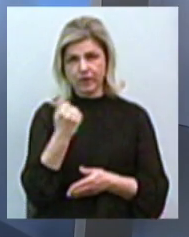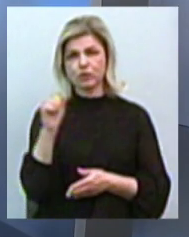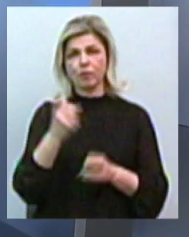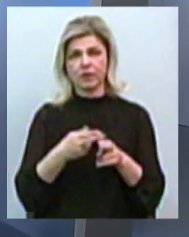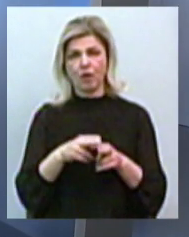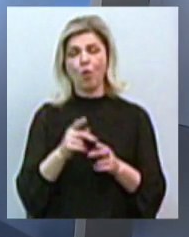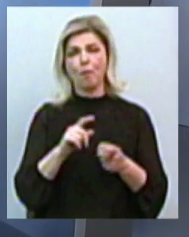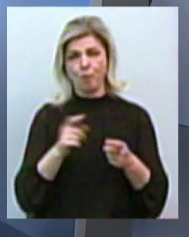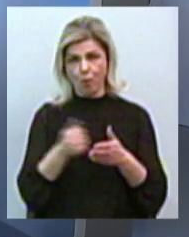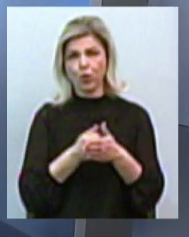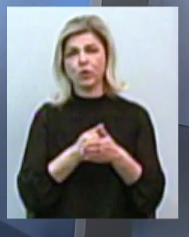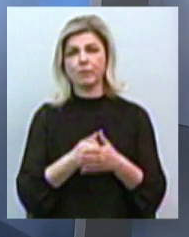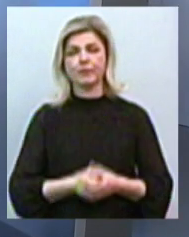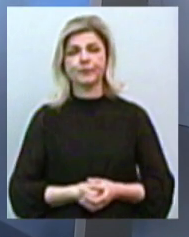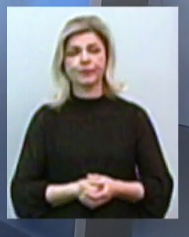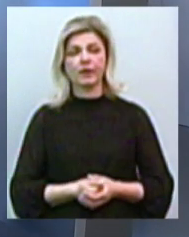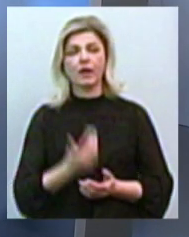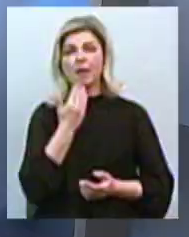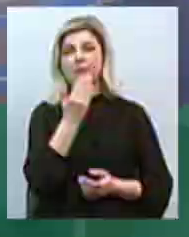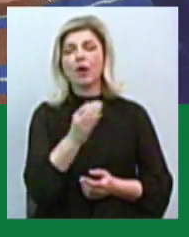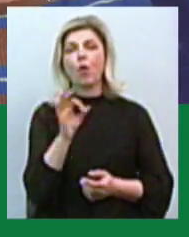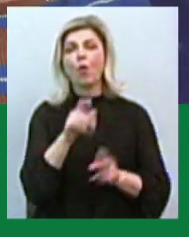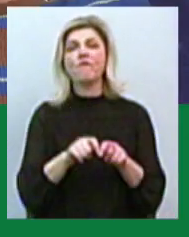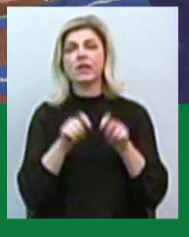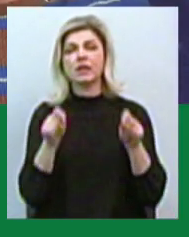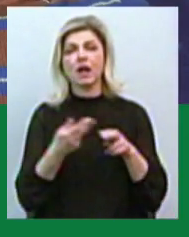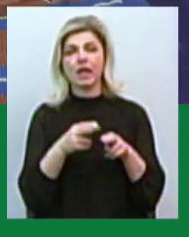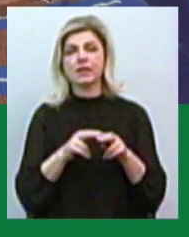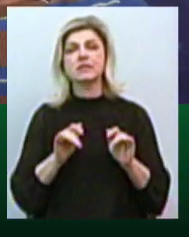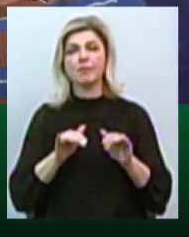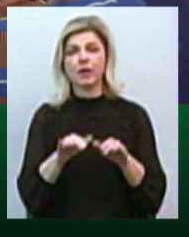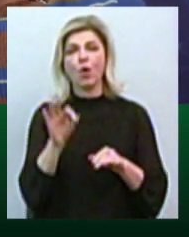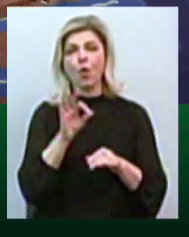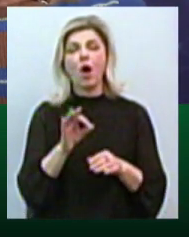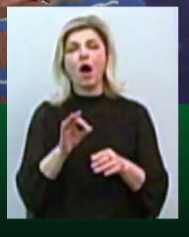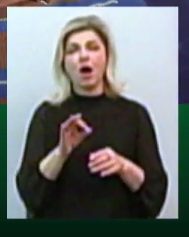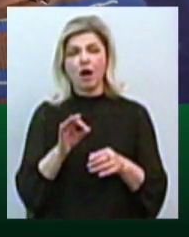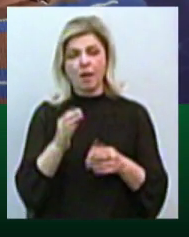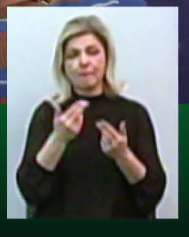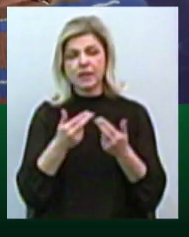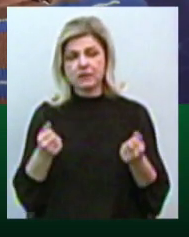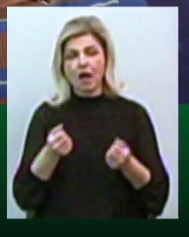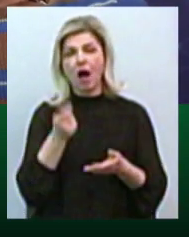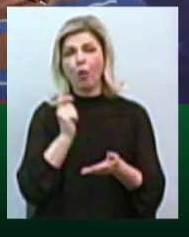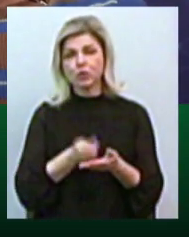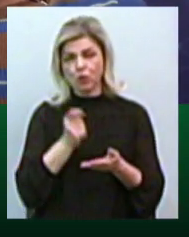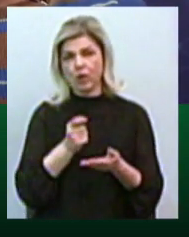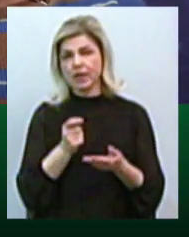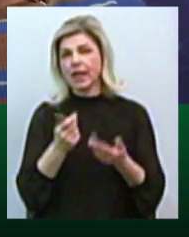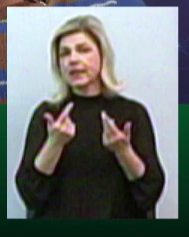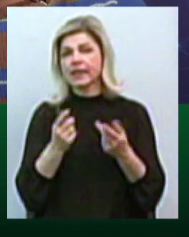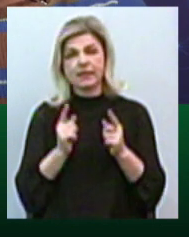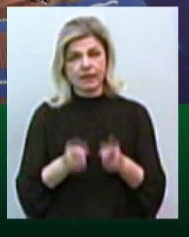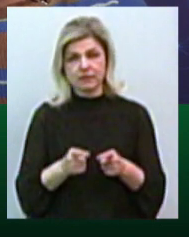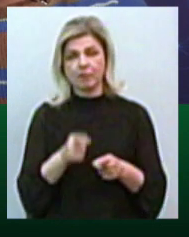Василь Миколаївич, наскільки рішення суду про відкриття цієї справи, про визнання аукціону, недійсним, Ви вважаєте взагалі правомірним, враховуючи